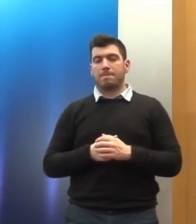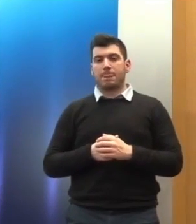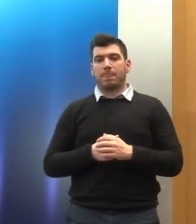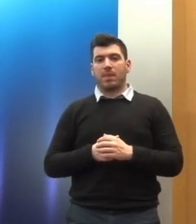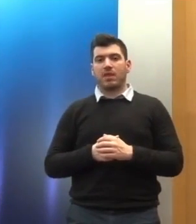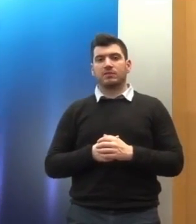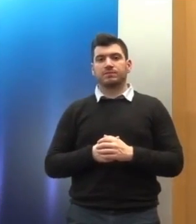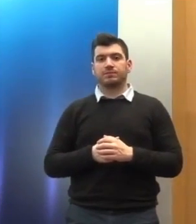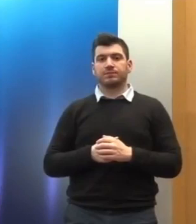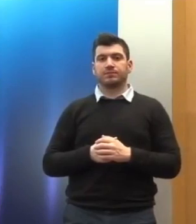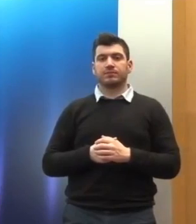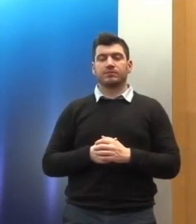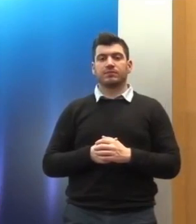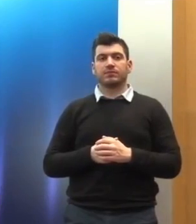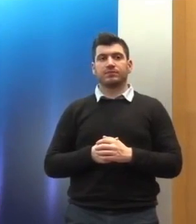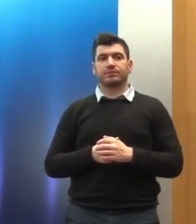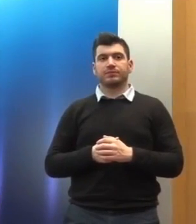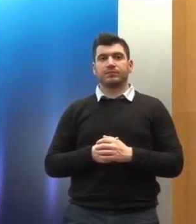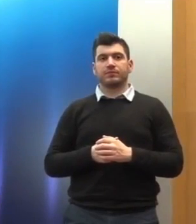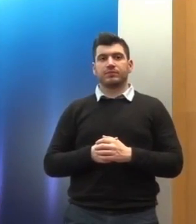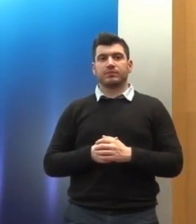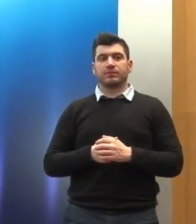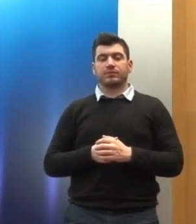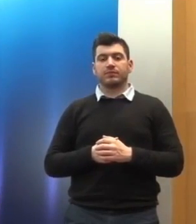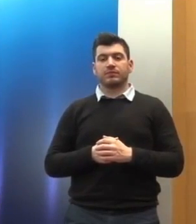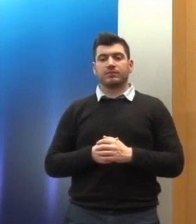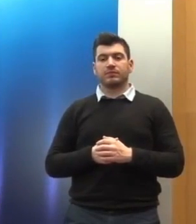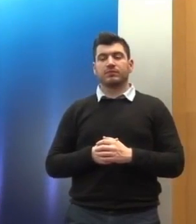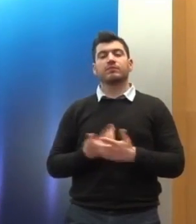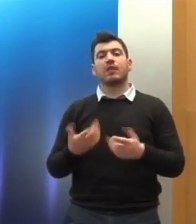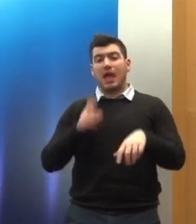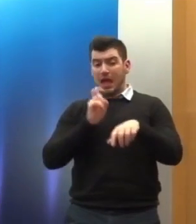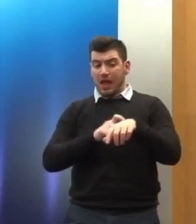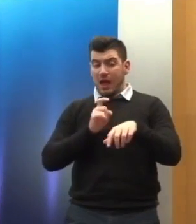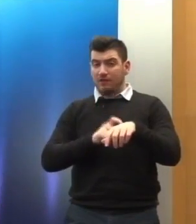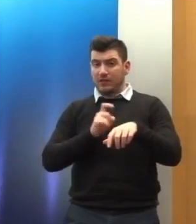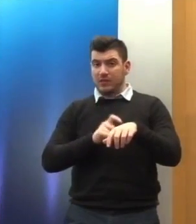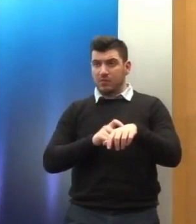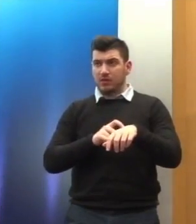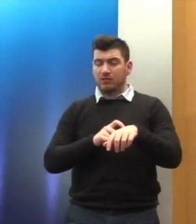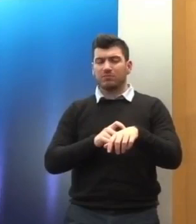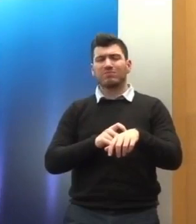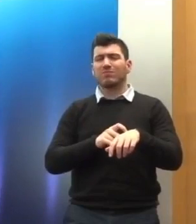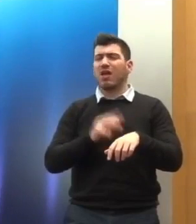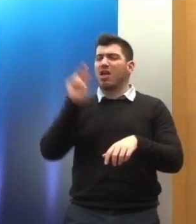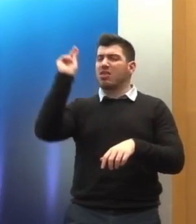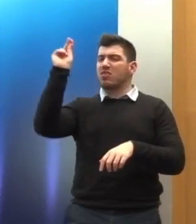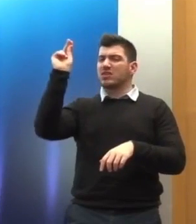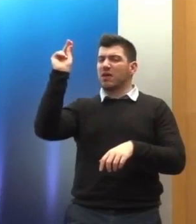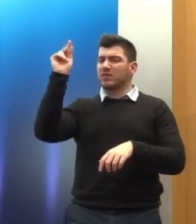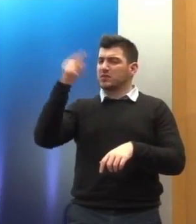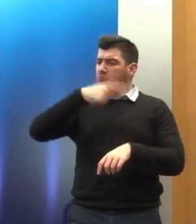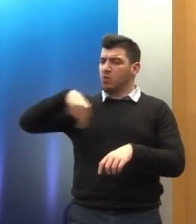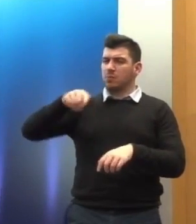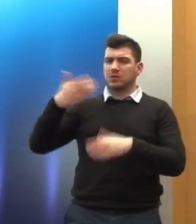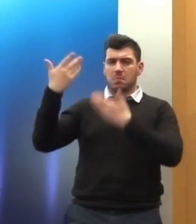Εγώ θα έλεγα αυτή τη στιγμή ότι βλέπω το ζήτημα της υλοποίησης των δεσμεύσεων που έχουμε αναλάβει και των